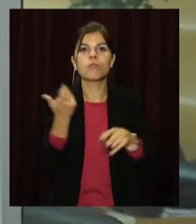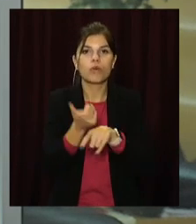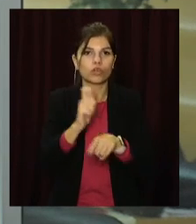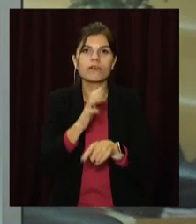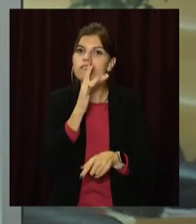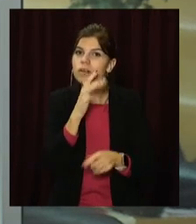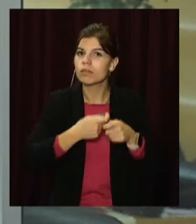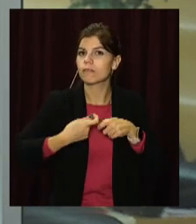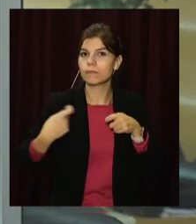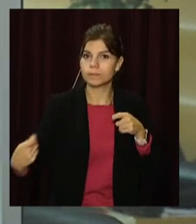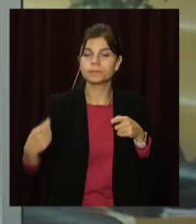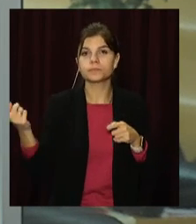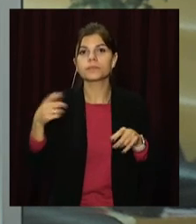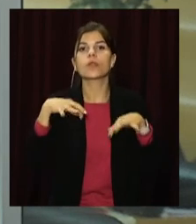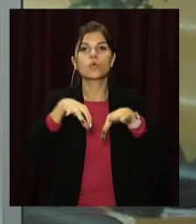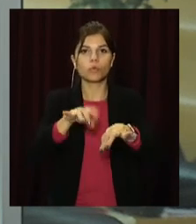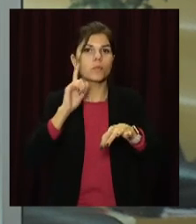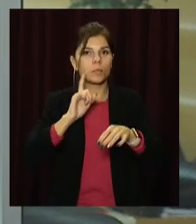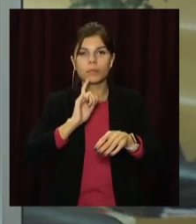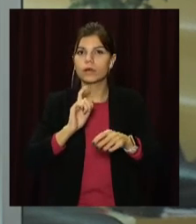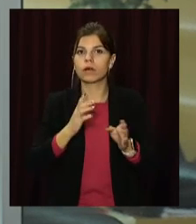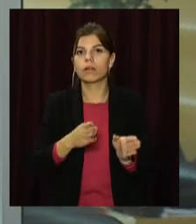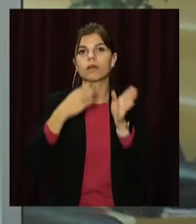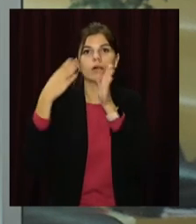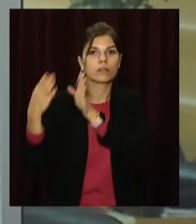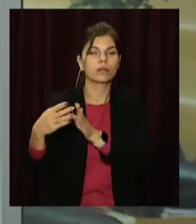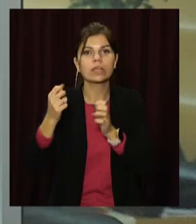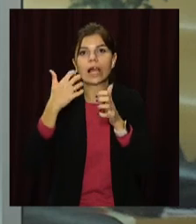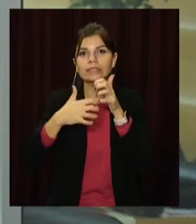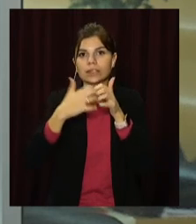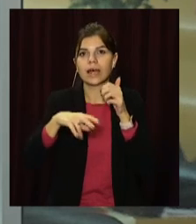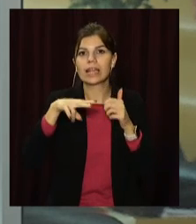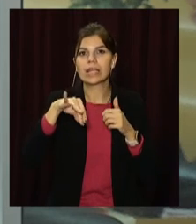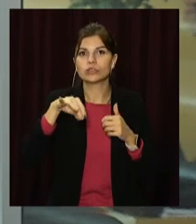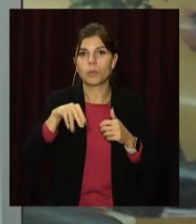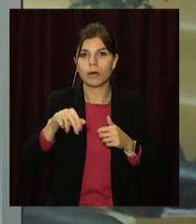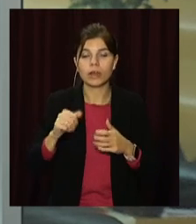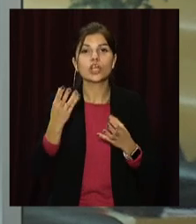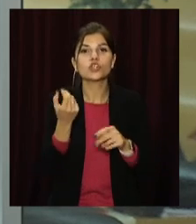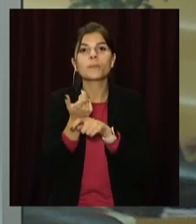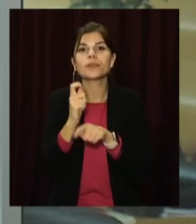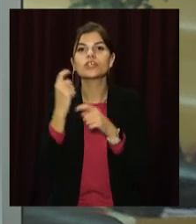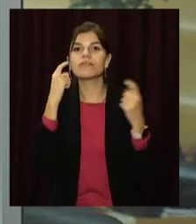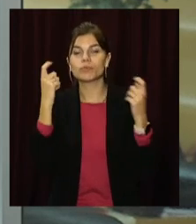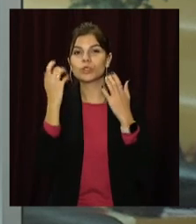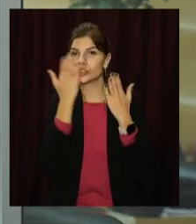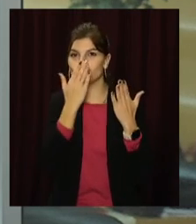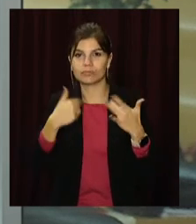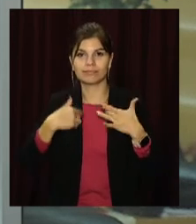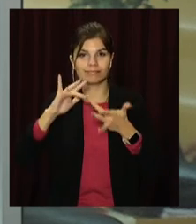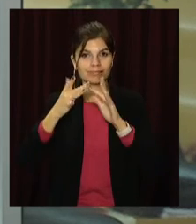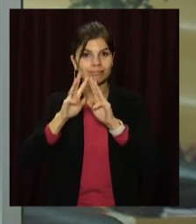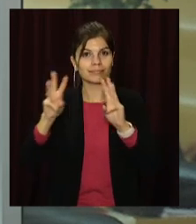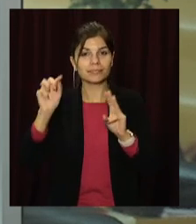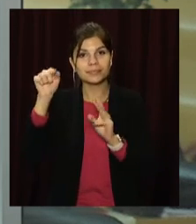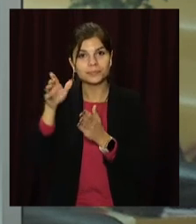часу. Відновлення руху на янтарні, ймовірно, перенесуть насередину листопада. Ще більше інформації читайте на нашому сайті